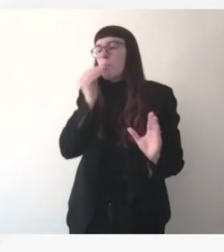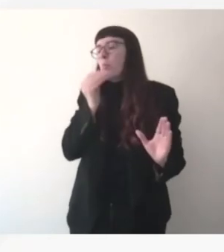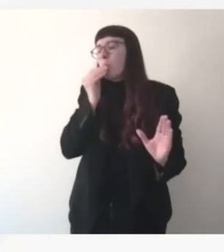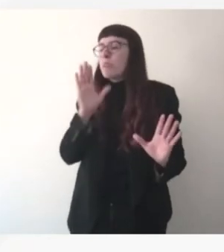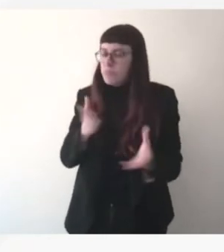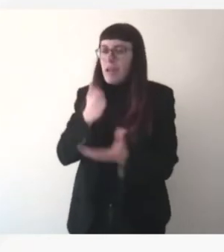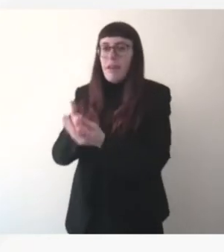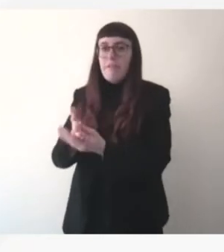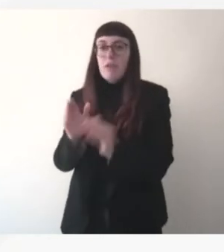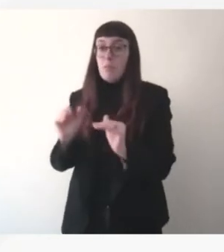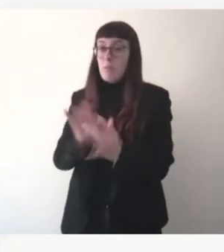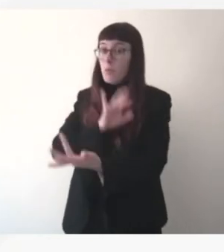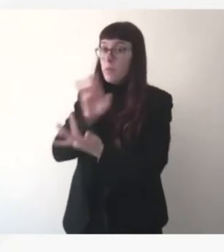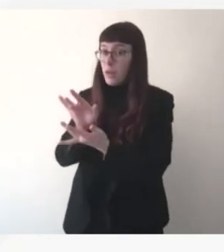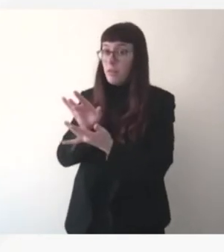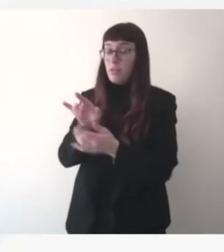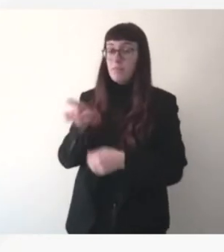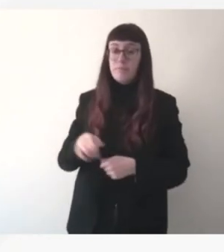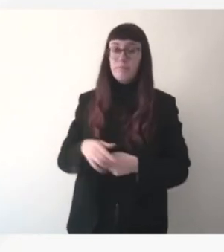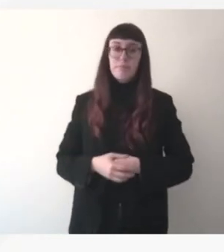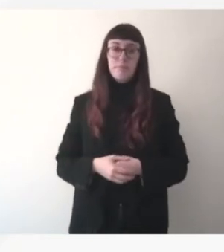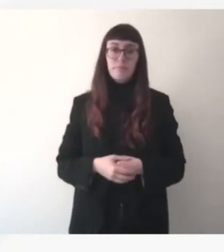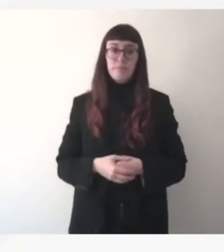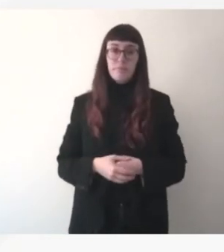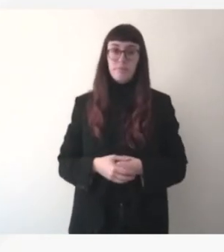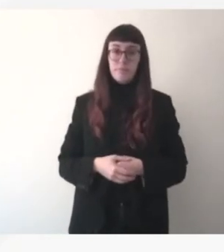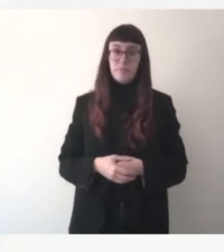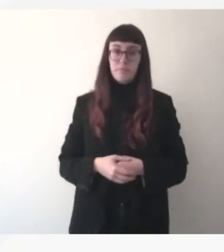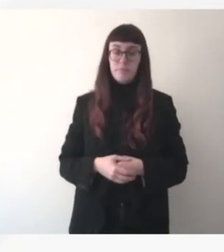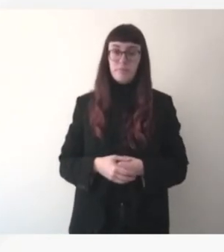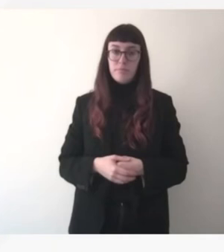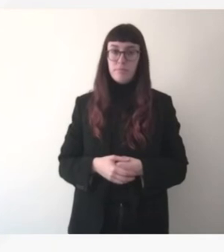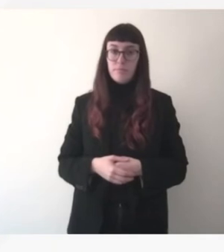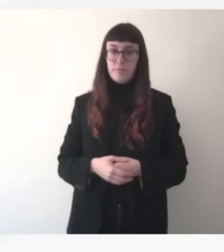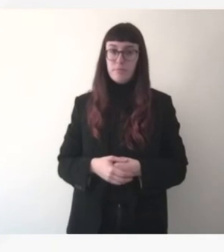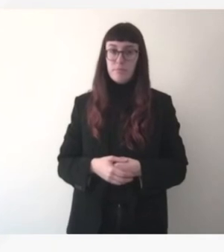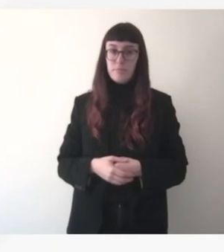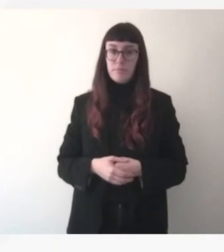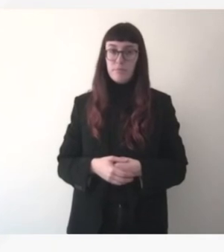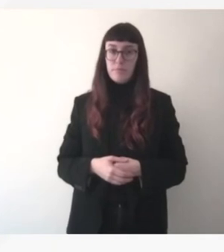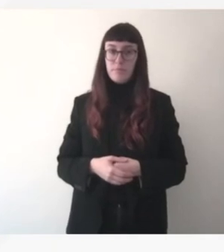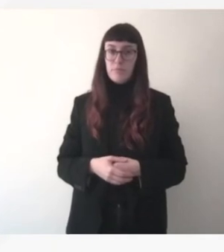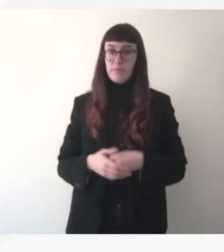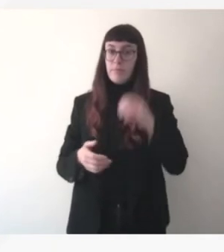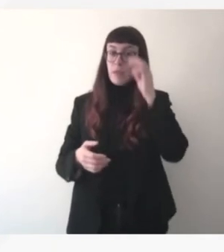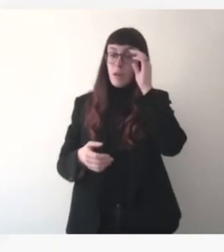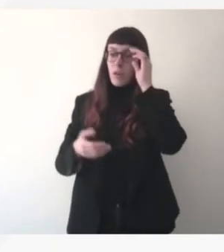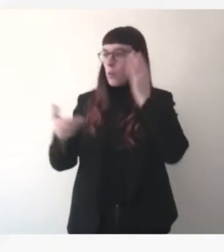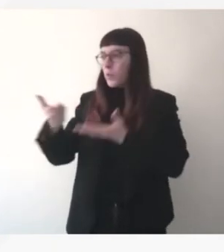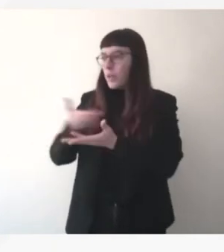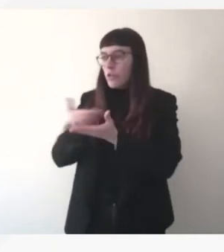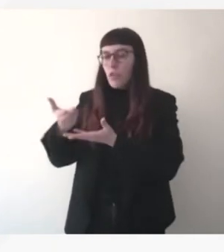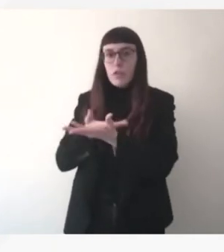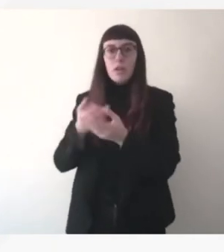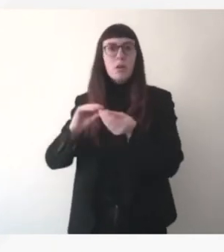nous avons pris contact avec les OIV. Nous partageons et je vois le directeur de l'ANSI qui entre à l'instant dans la pièce des informations avec eux sur les marqueurs que nous pouvons